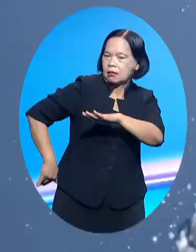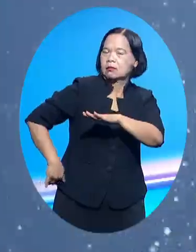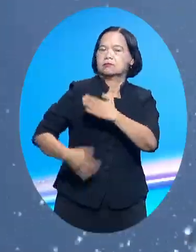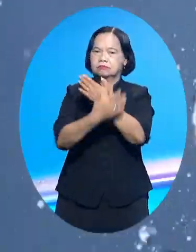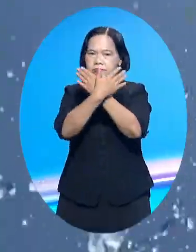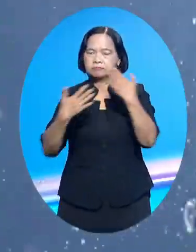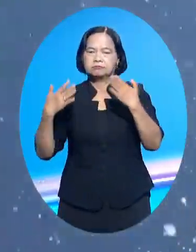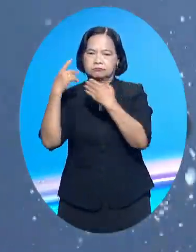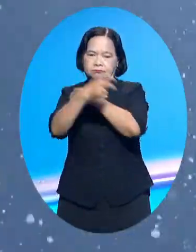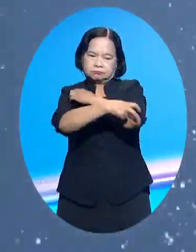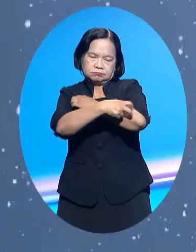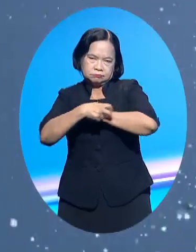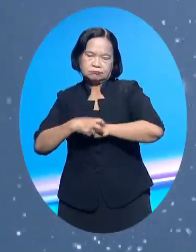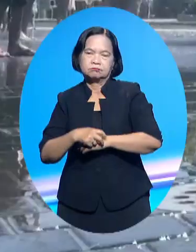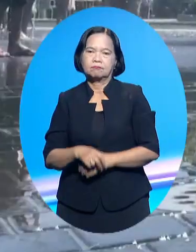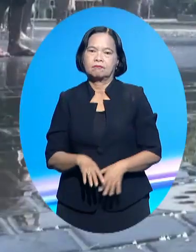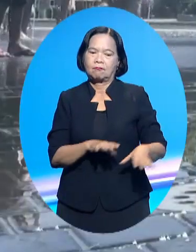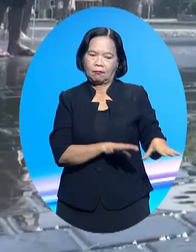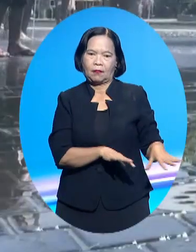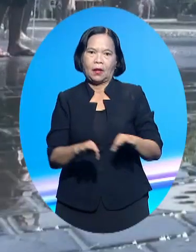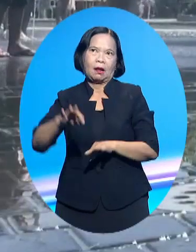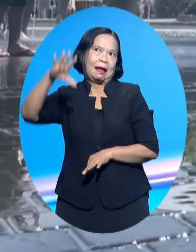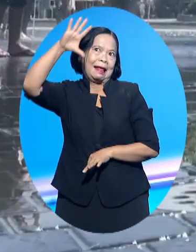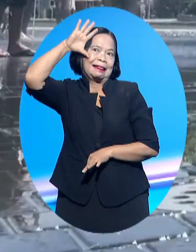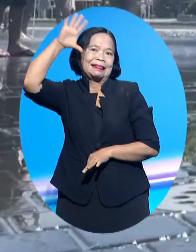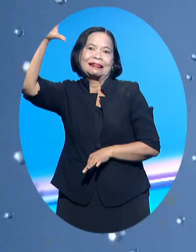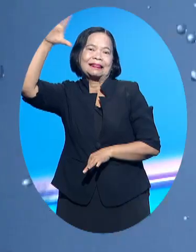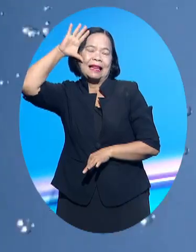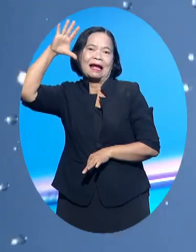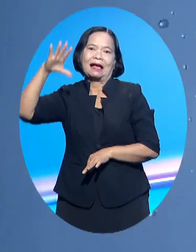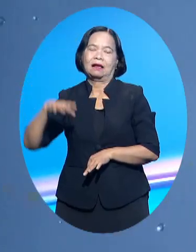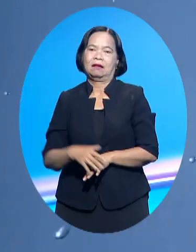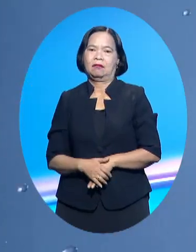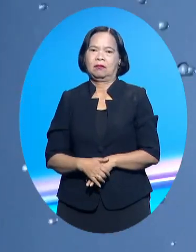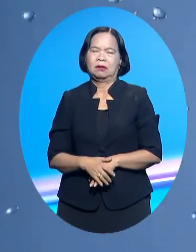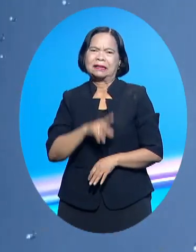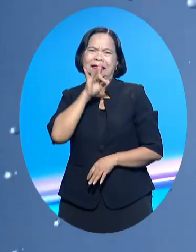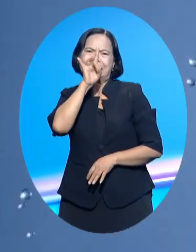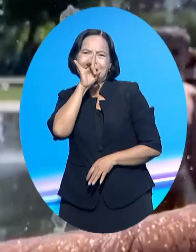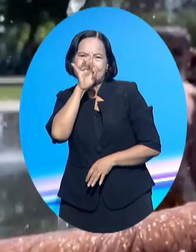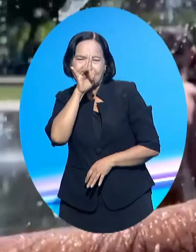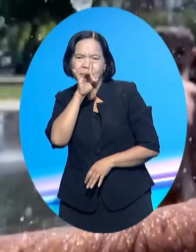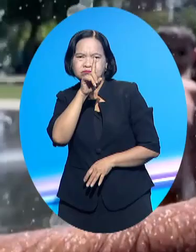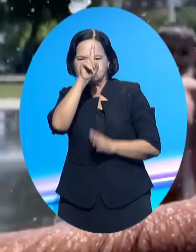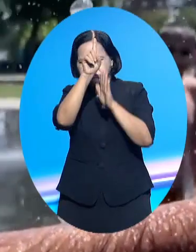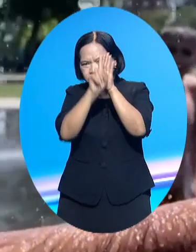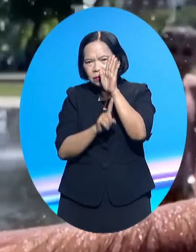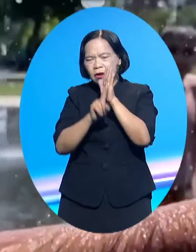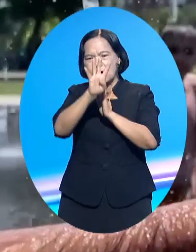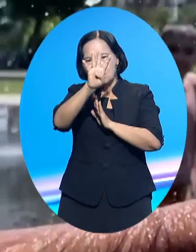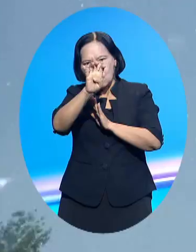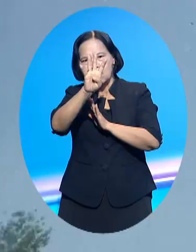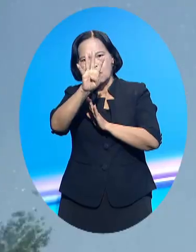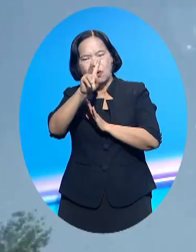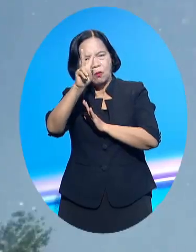lưới. Tây Ban Nha lại đang trong đợt nắng nóng đầu tiên của mùa hè năm nay. Nhiều nơi nhiệt độ đã tiềm cận mức 40-42 độ C.